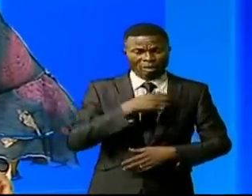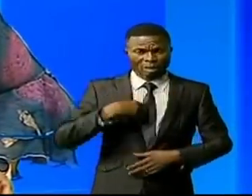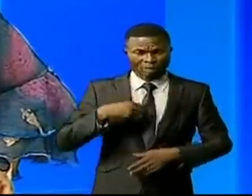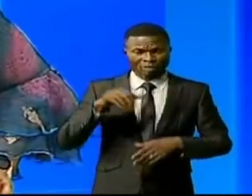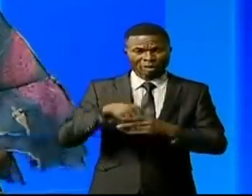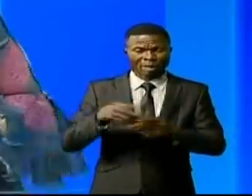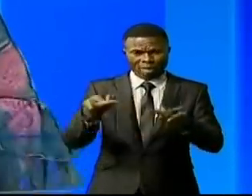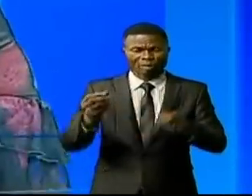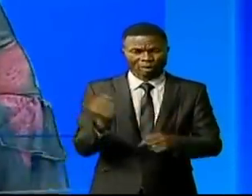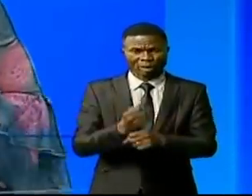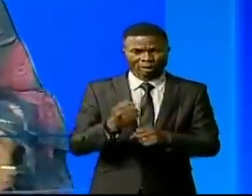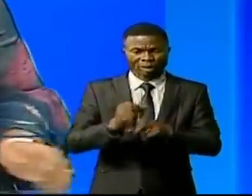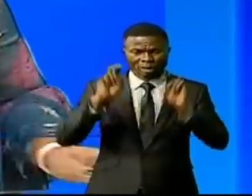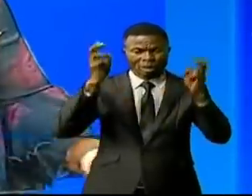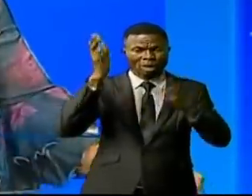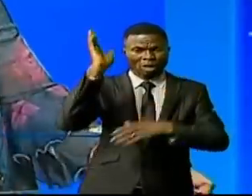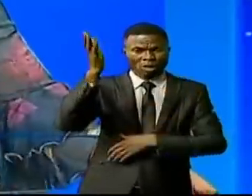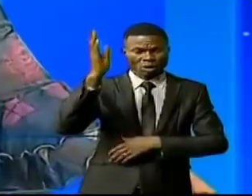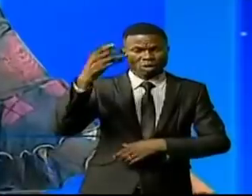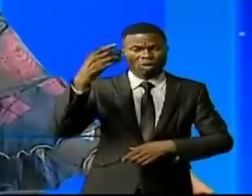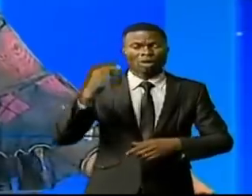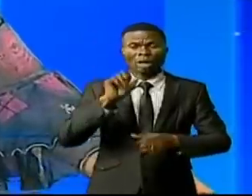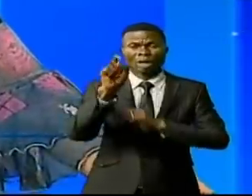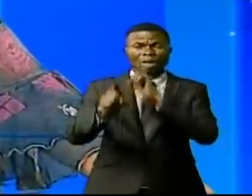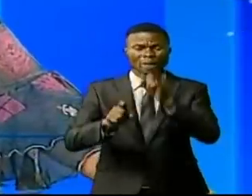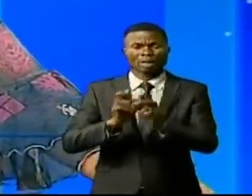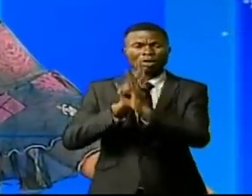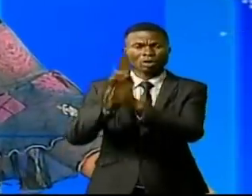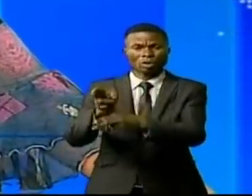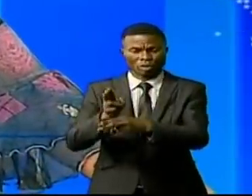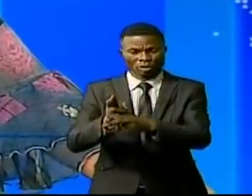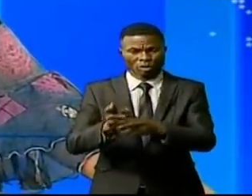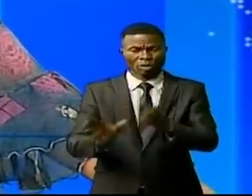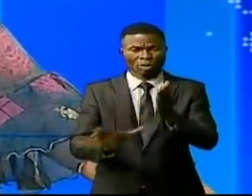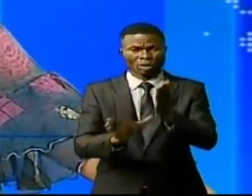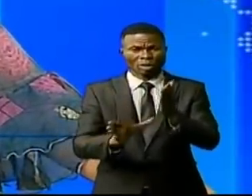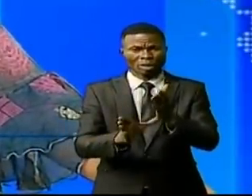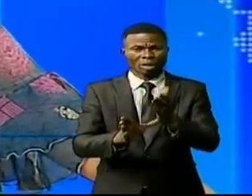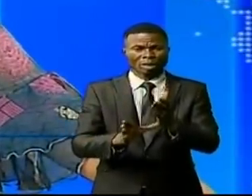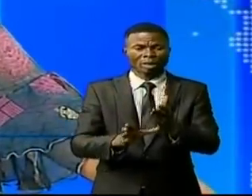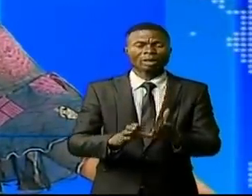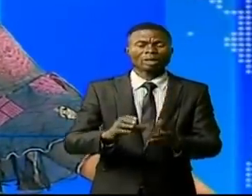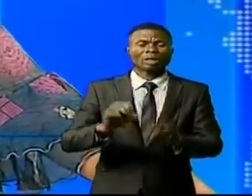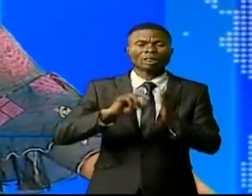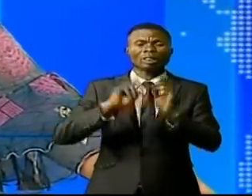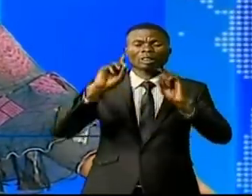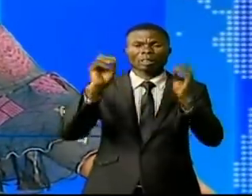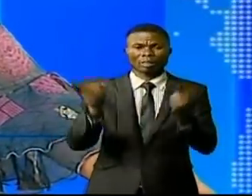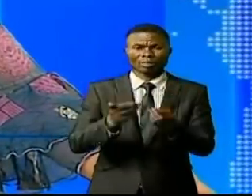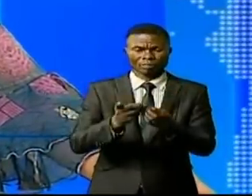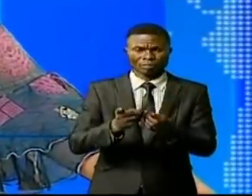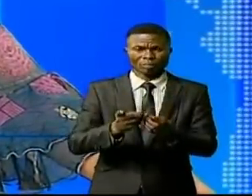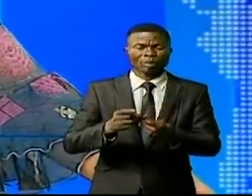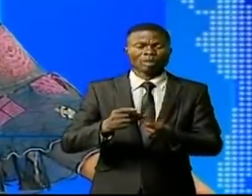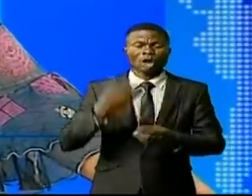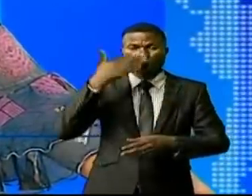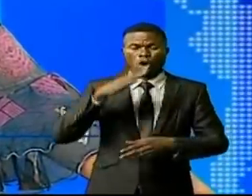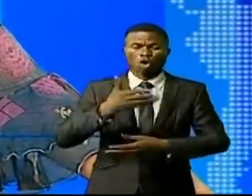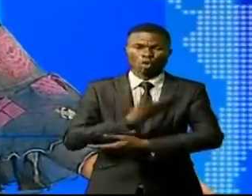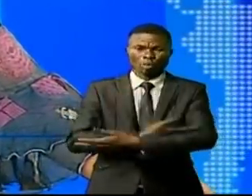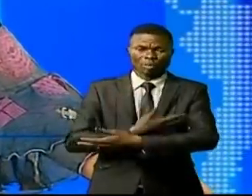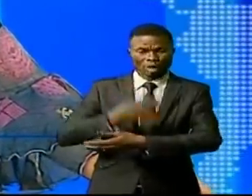travail.'est le thème d'une conférence débat organisée par les assistantes juniors du département de pédiatrie des cliniques